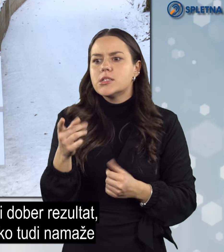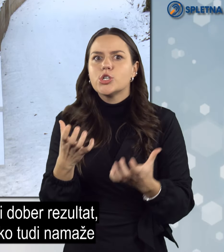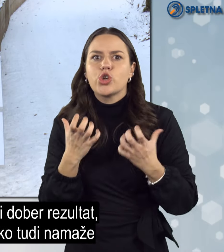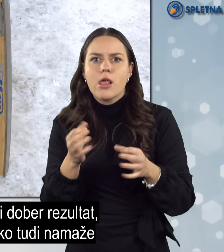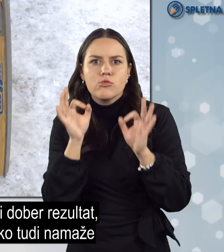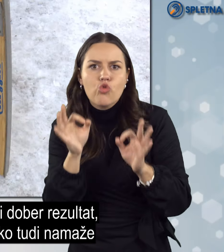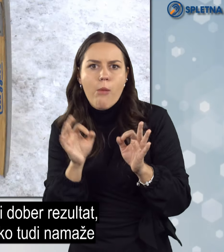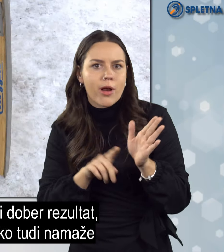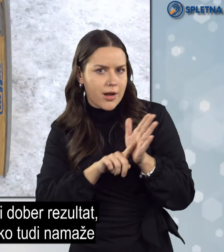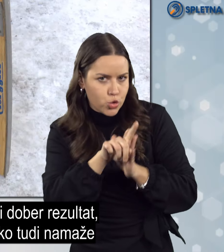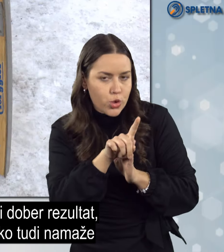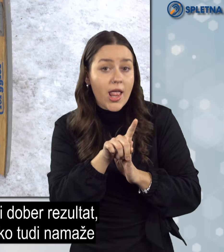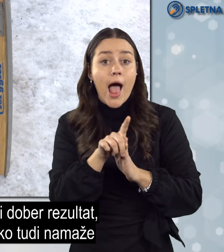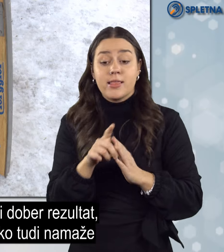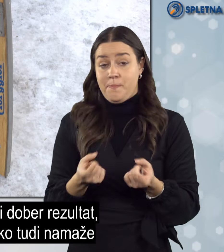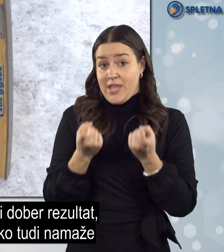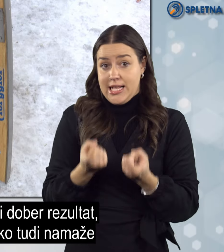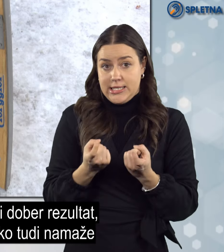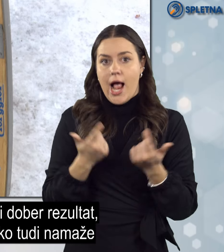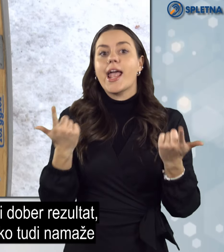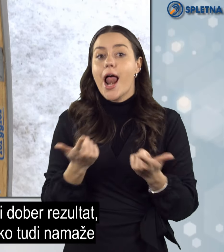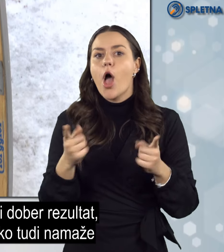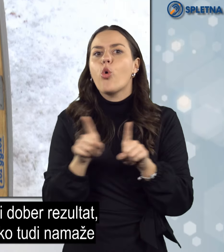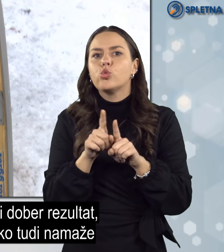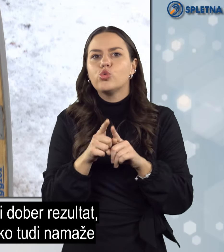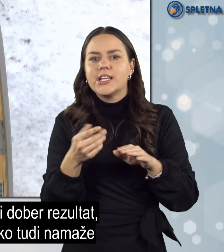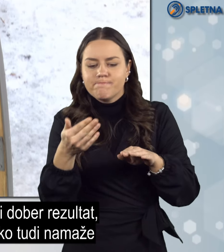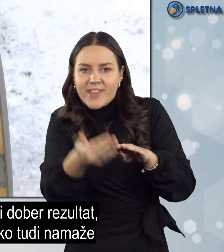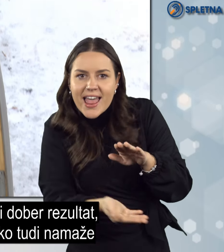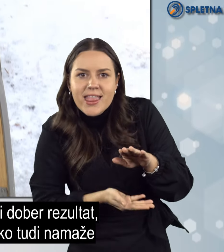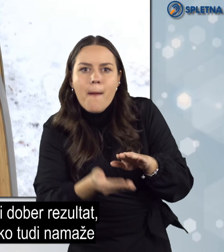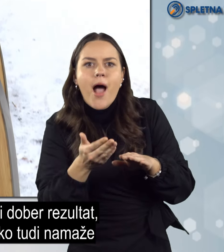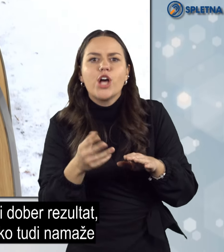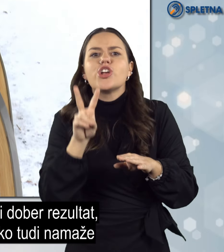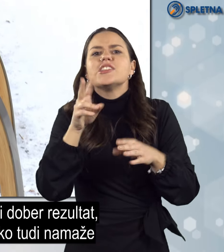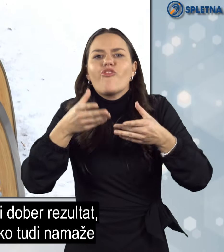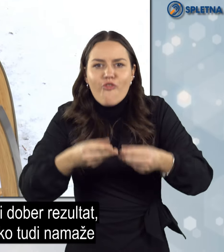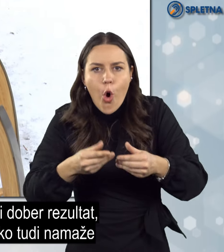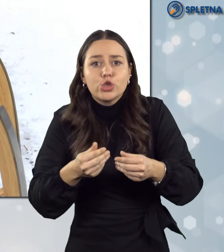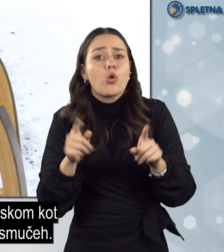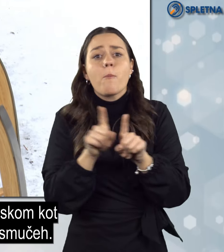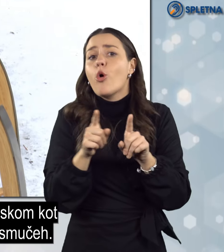Tisti, ki želi dober rezultat, sanke lahko tudi namaže z voskom kot pri smučih.